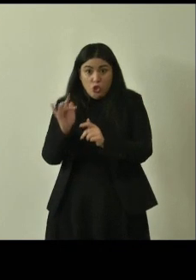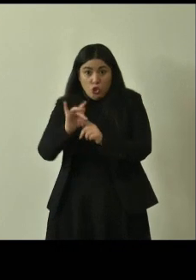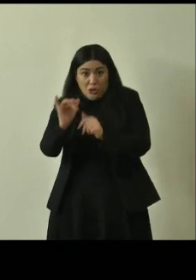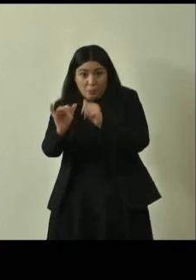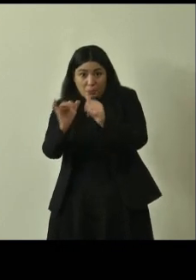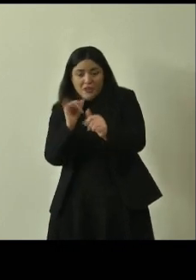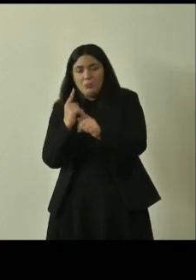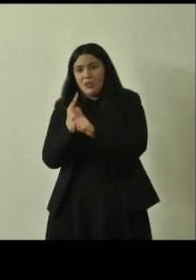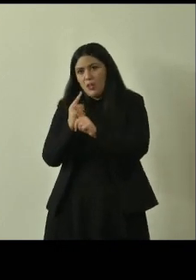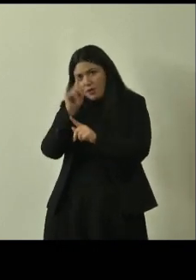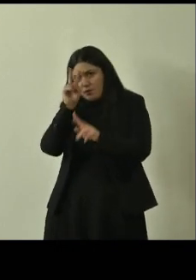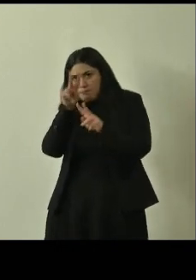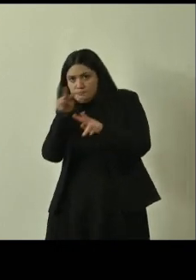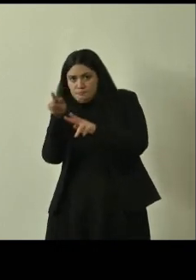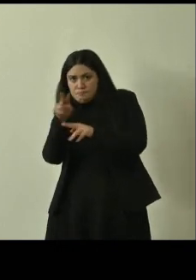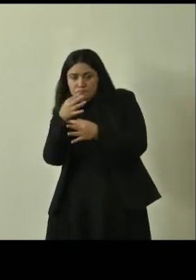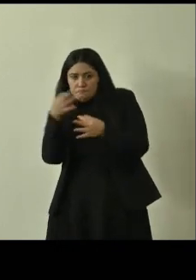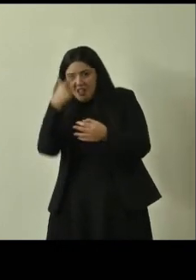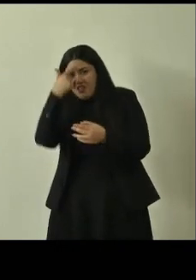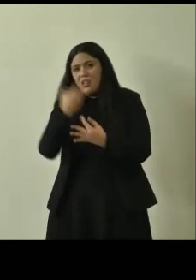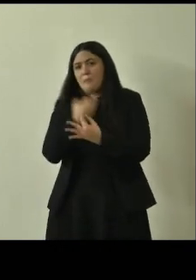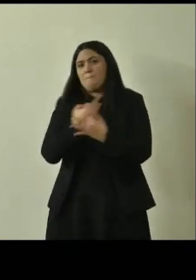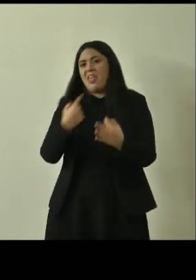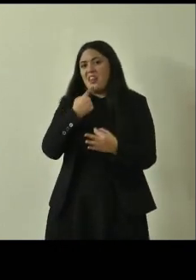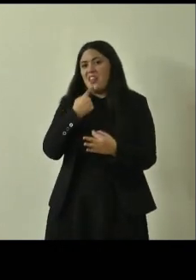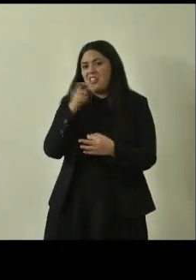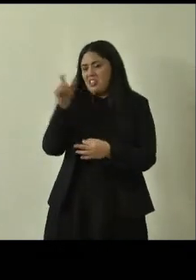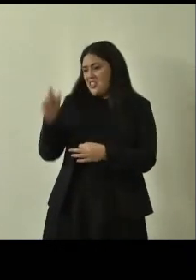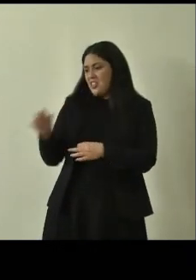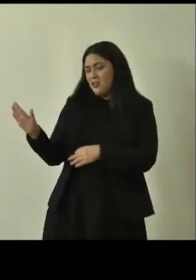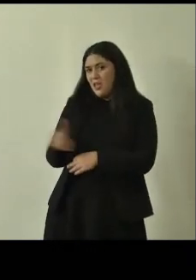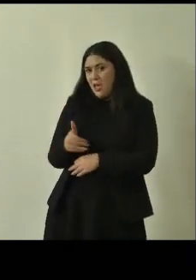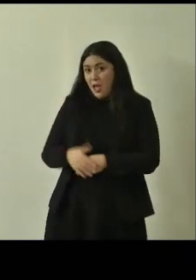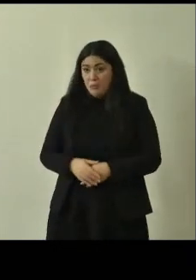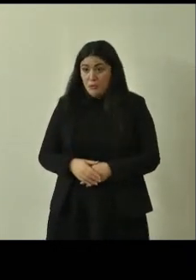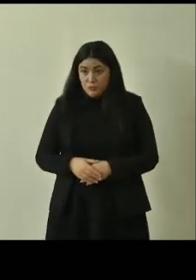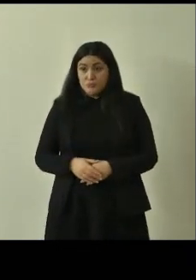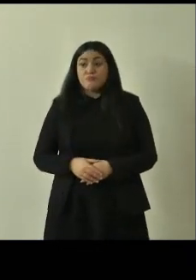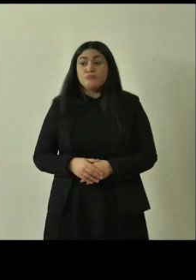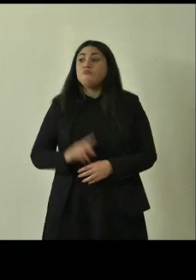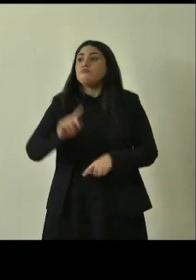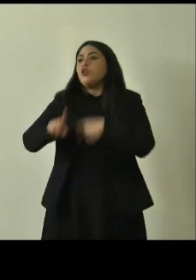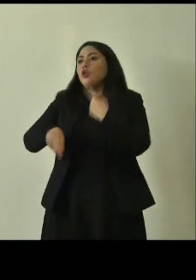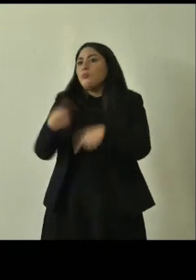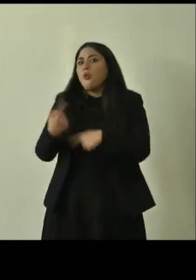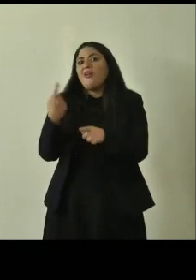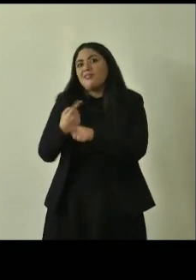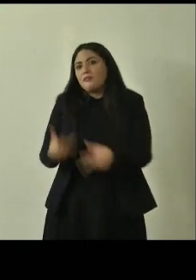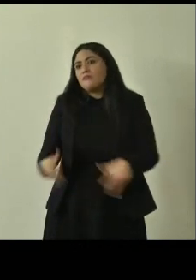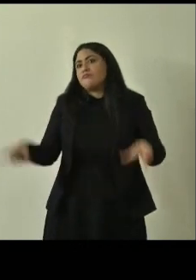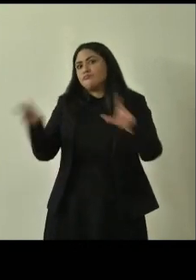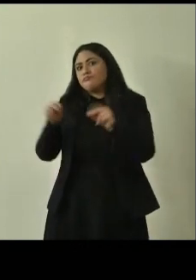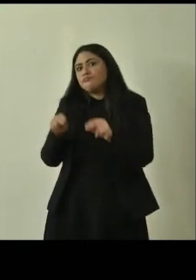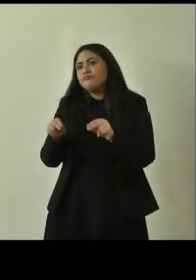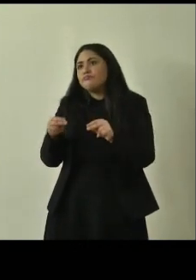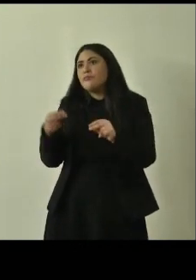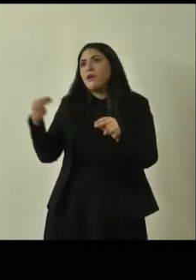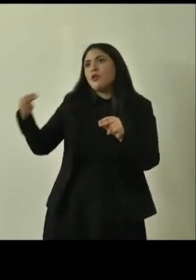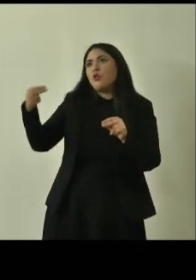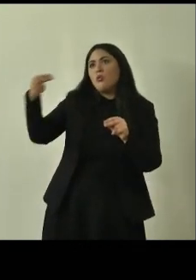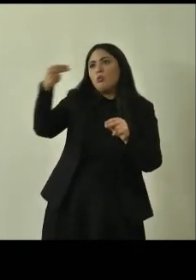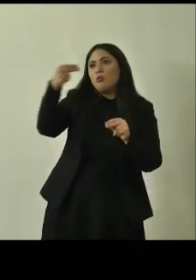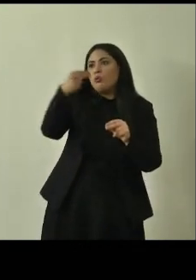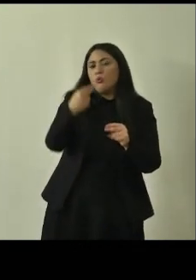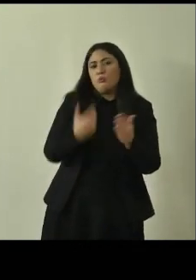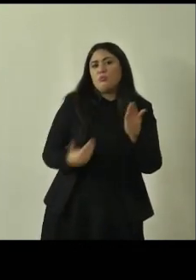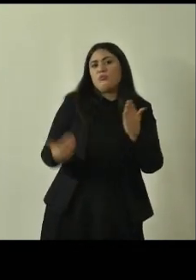che ne sa e poi avviare un nuovo censimento perché abbiamo detto che su certi fronti a livello di